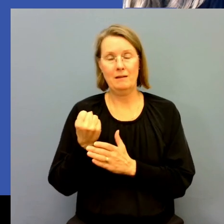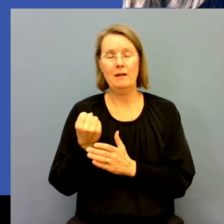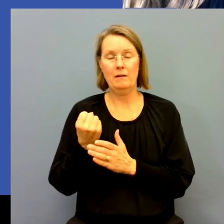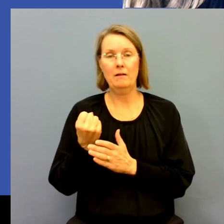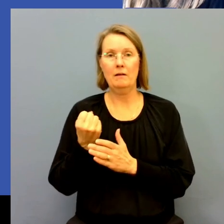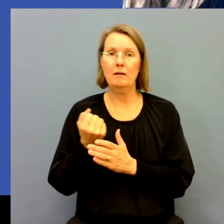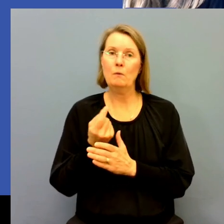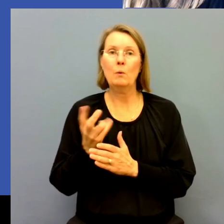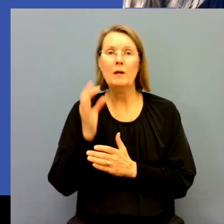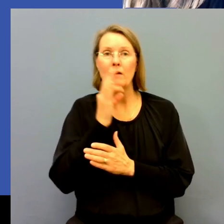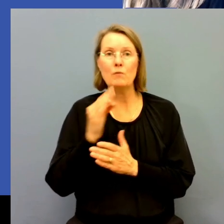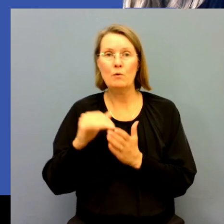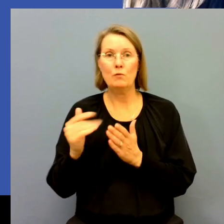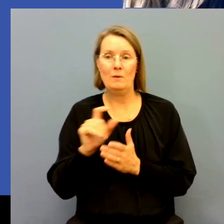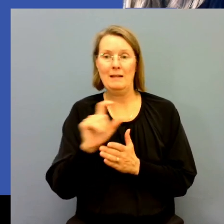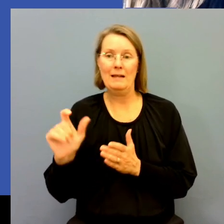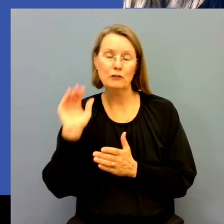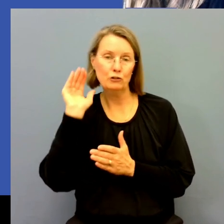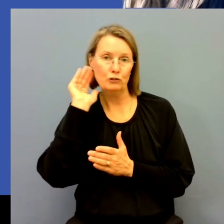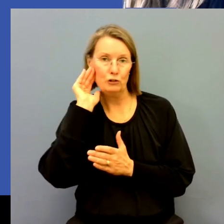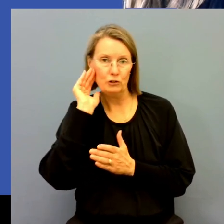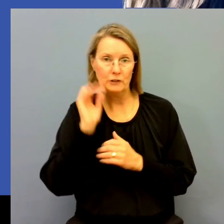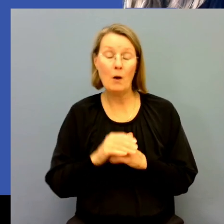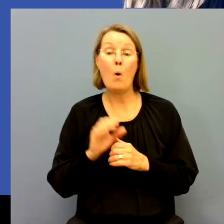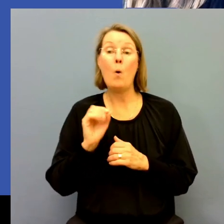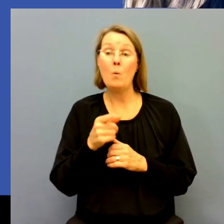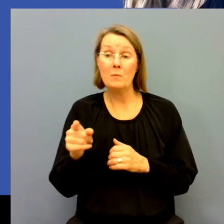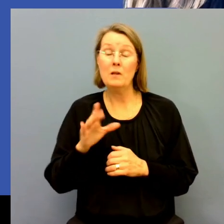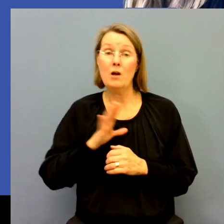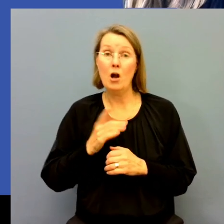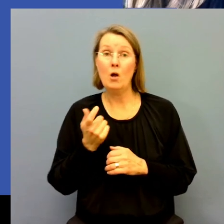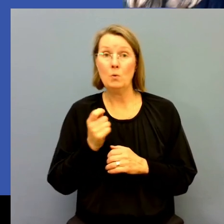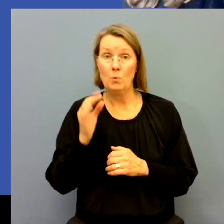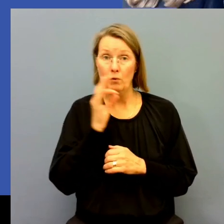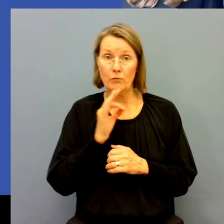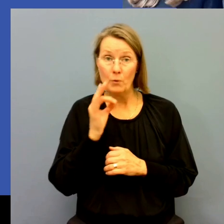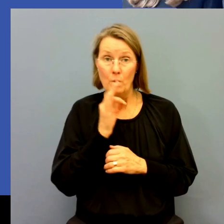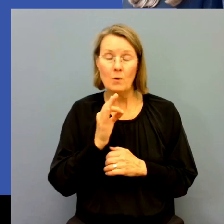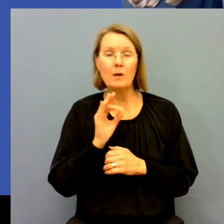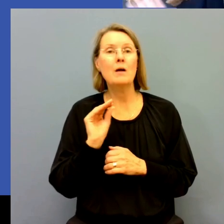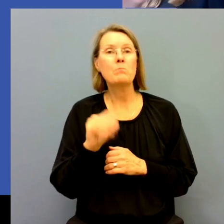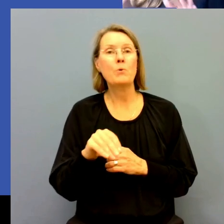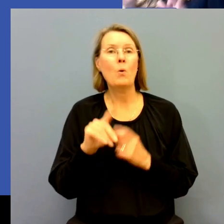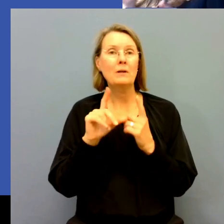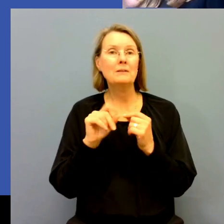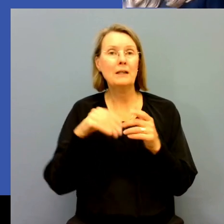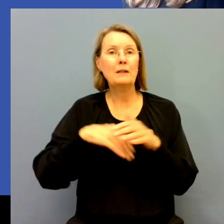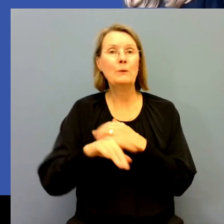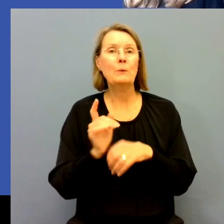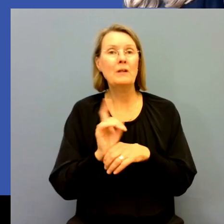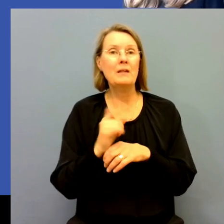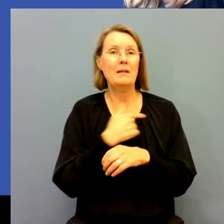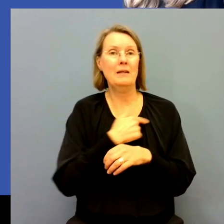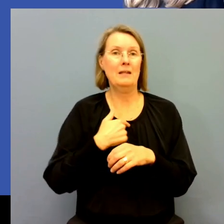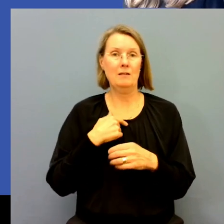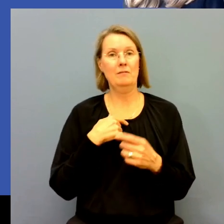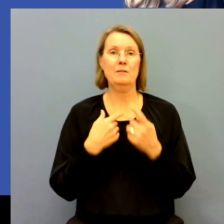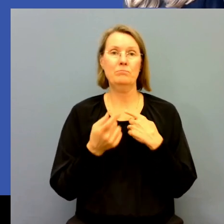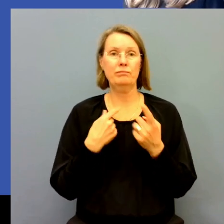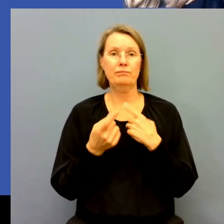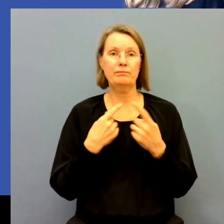frågor från er som är med och lyssnar idag. Så har ni någon fråga så kan ni skriva den i chatten under